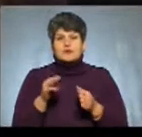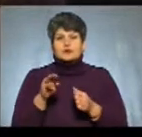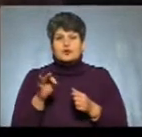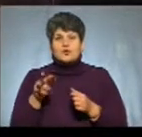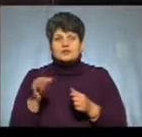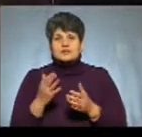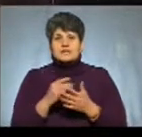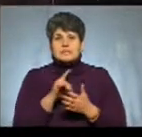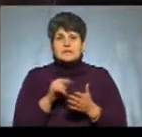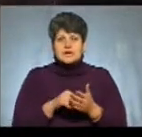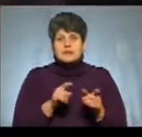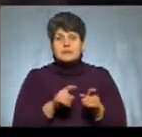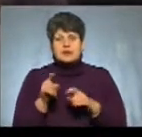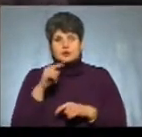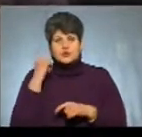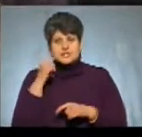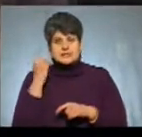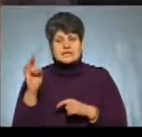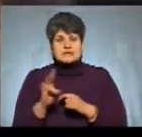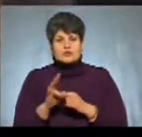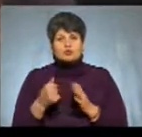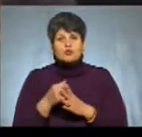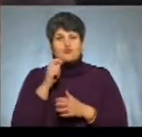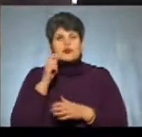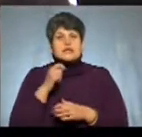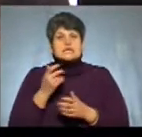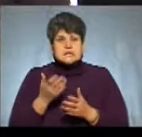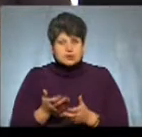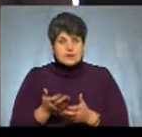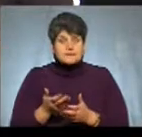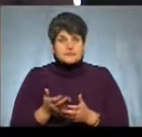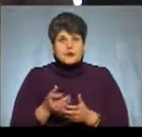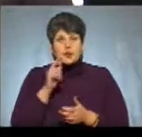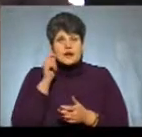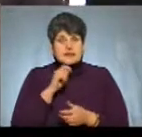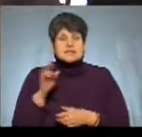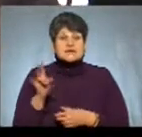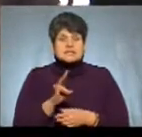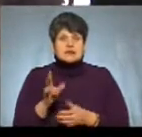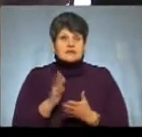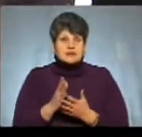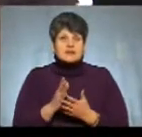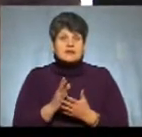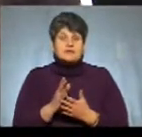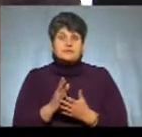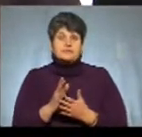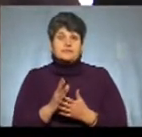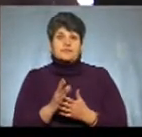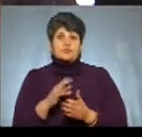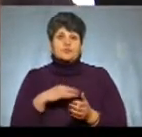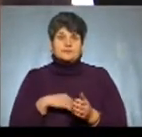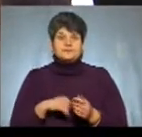питання саме переходу російських церков до української. Українська церкова взагалі є душа народу. Ми вважаємо, що